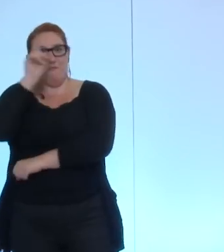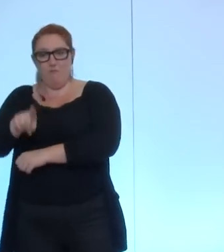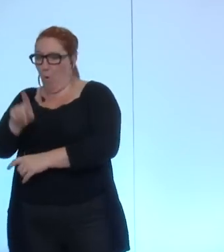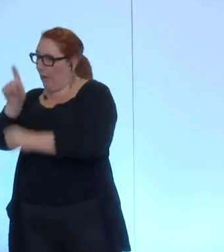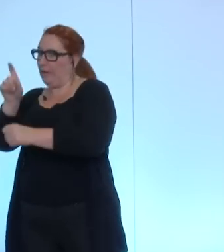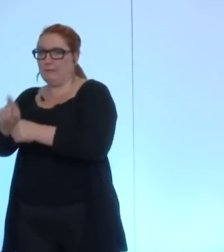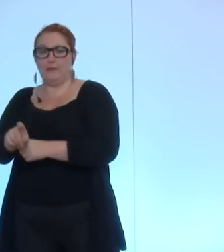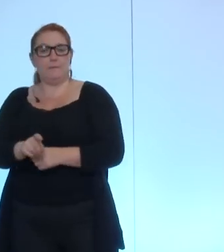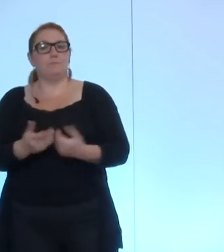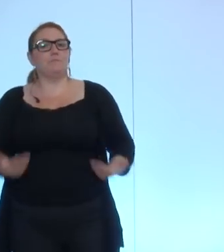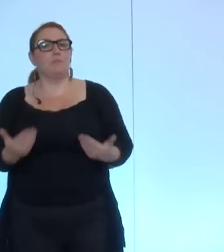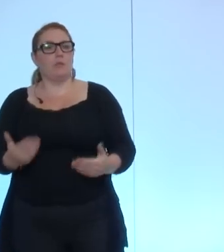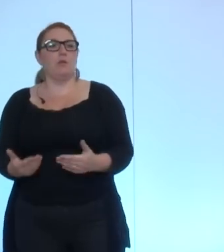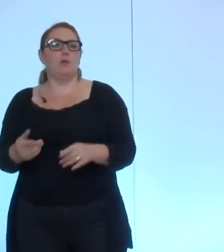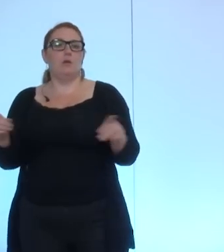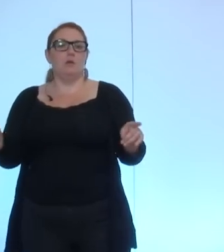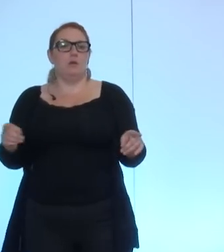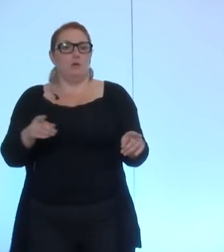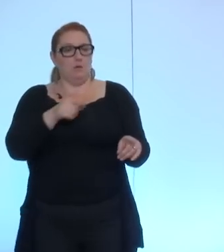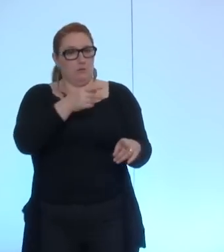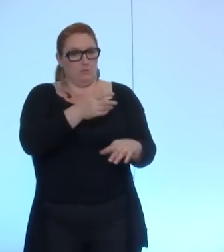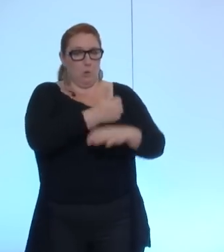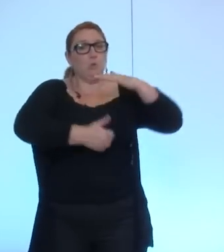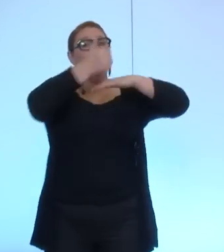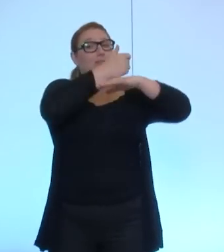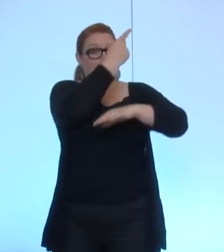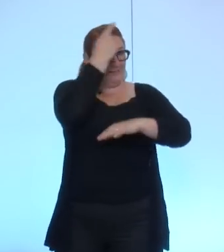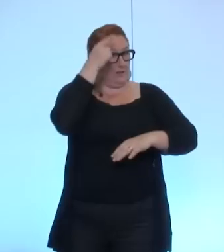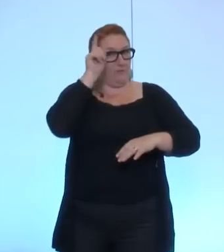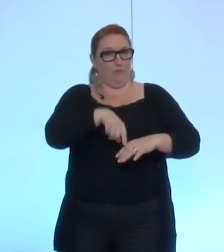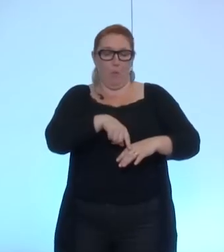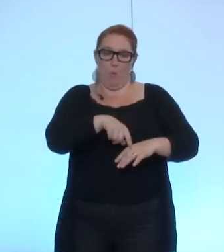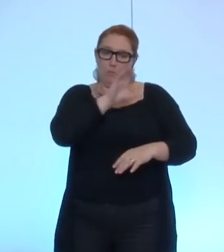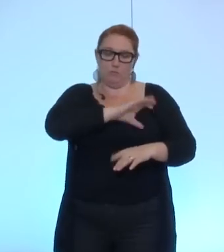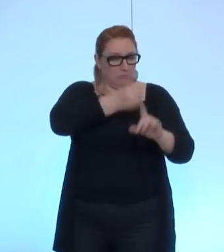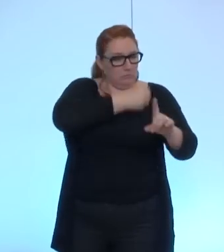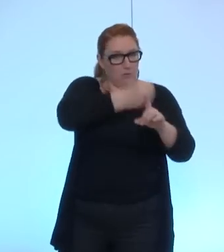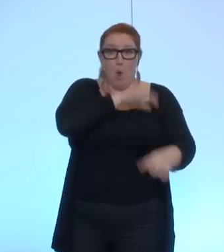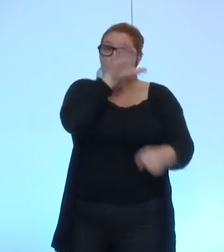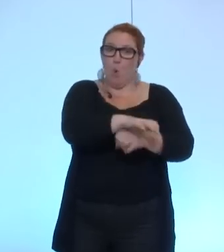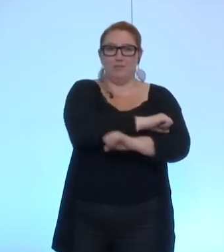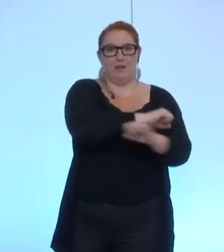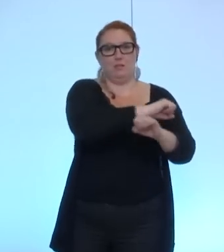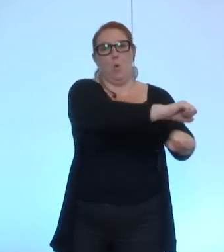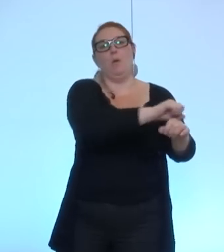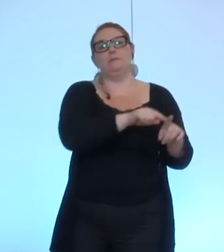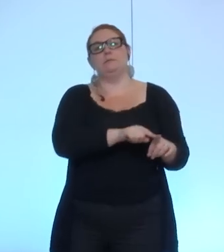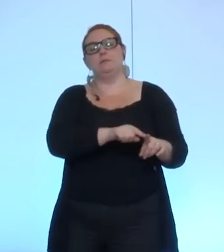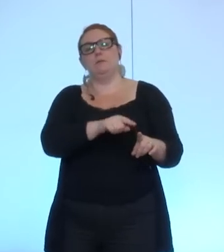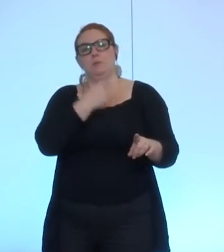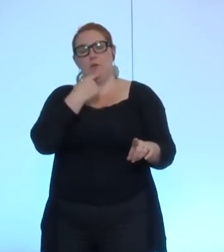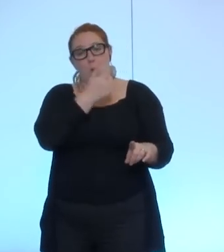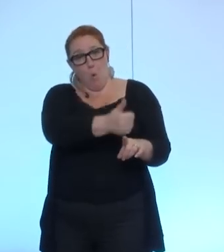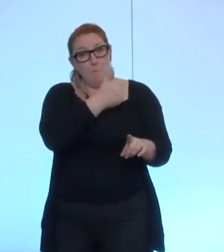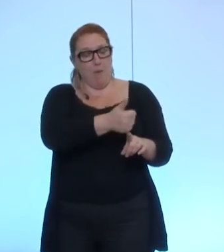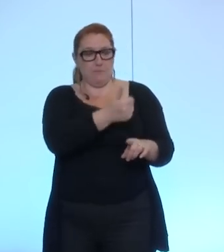aujourd'hui s'engager à lutter contre les terroristes les tunnels et les caches d'armes je crois que c'est d'abord à l'autorité palestinienne d'essayer de